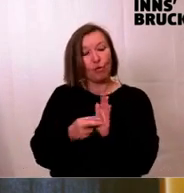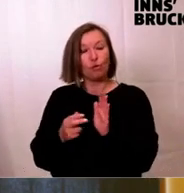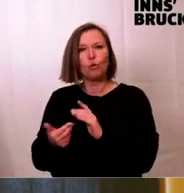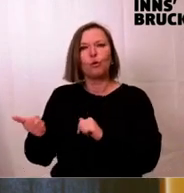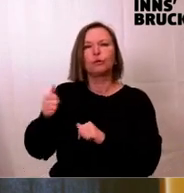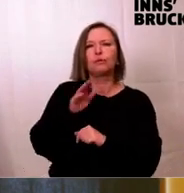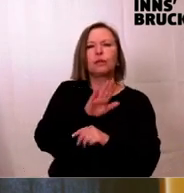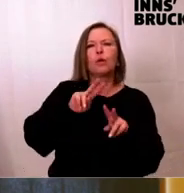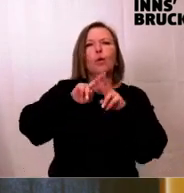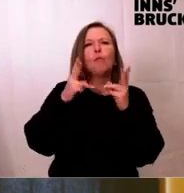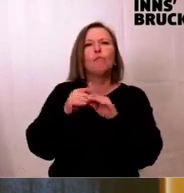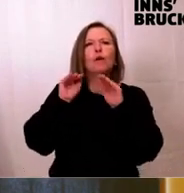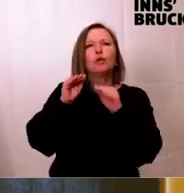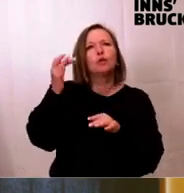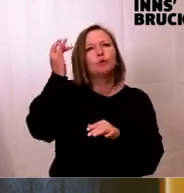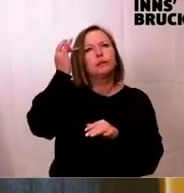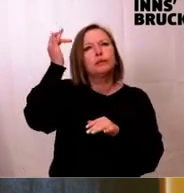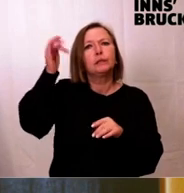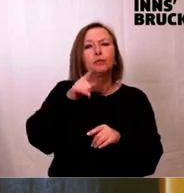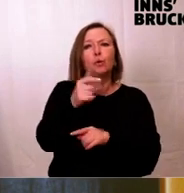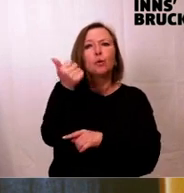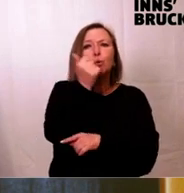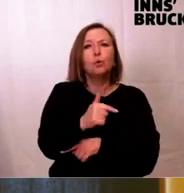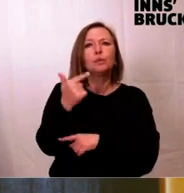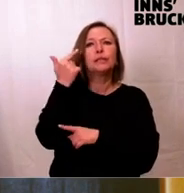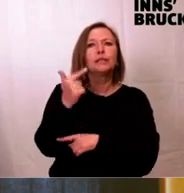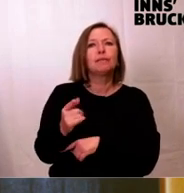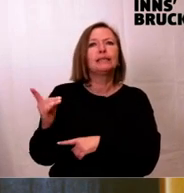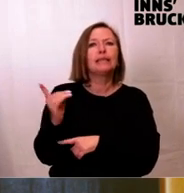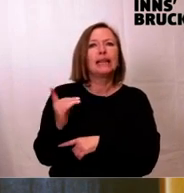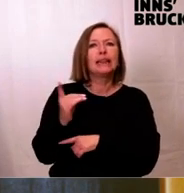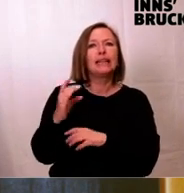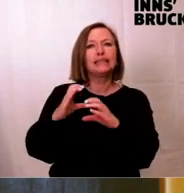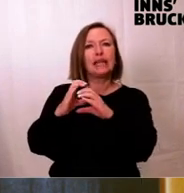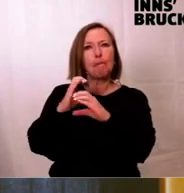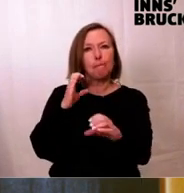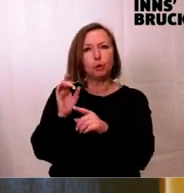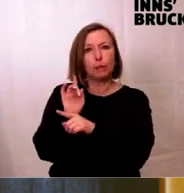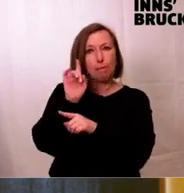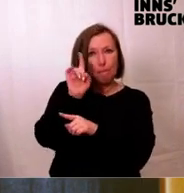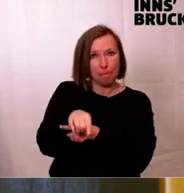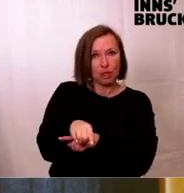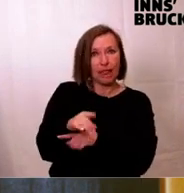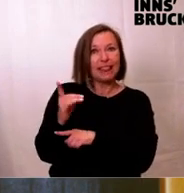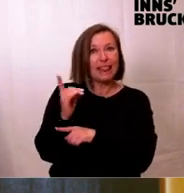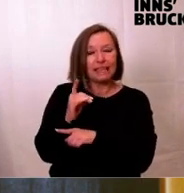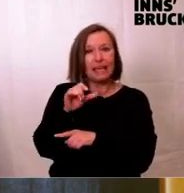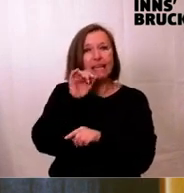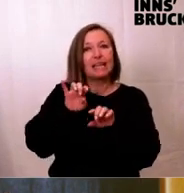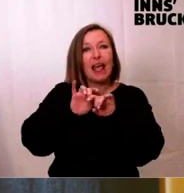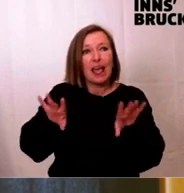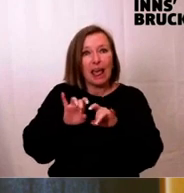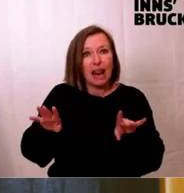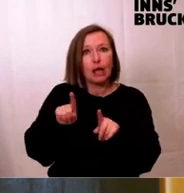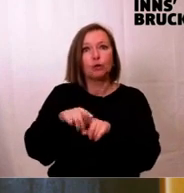Umweltschutzgedanken. Hast 120 Dieselbusse für die IVP bestellt für die nächsten Jahre. Diesel bitte. Keine Elektrobusse,